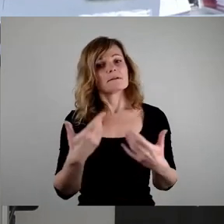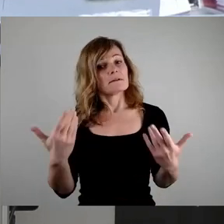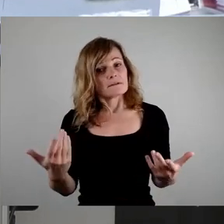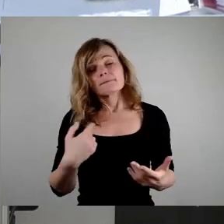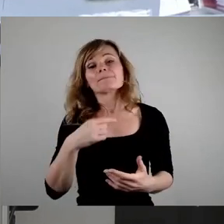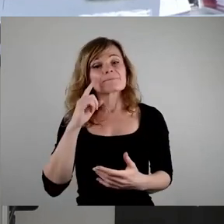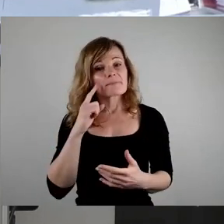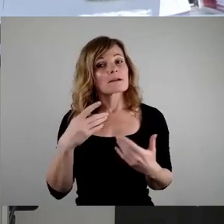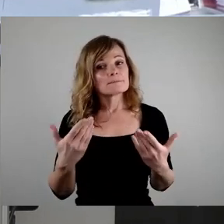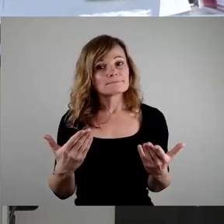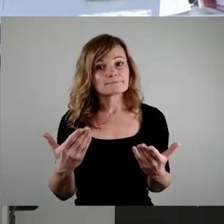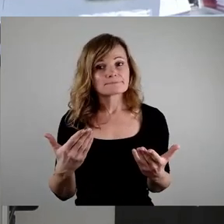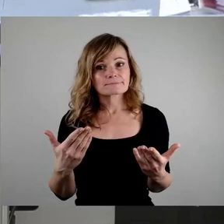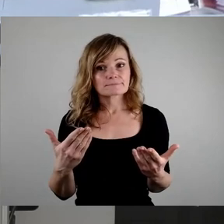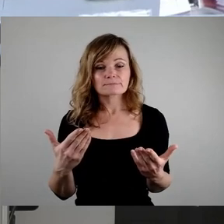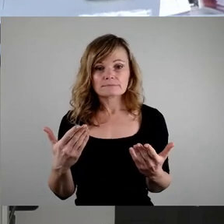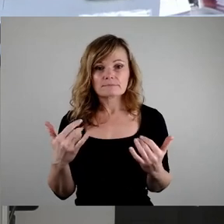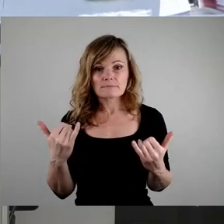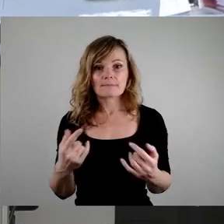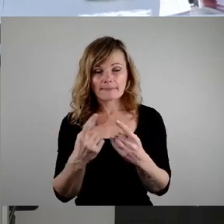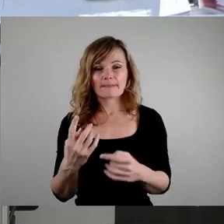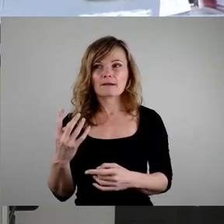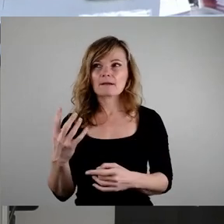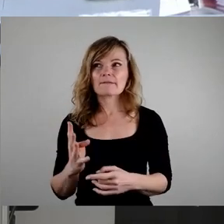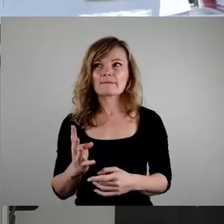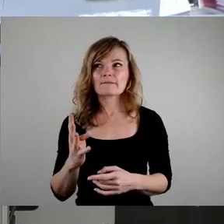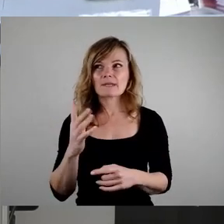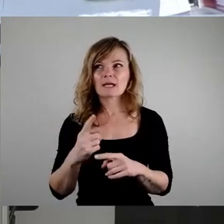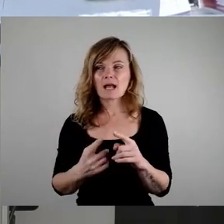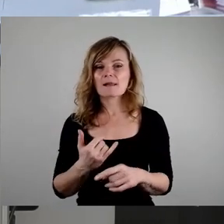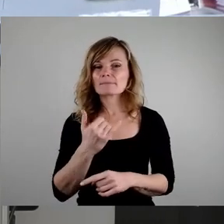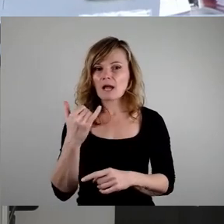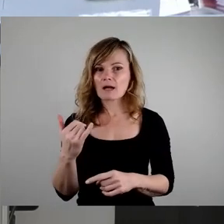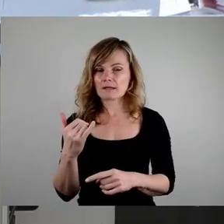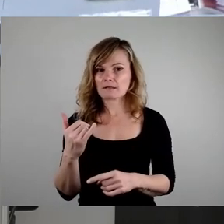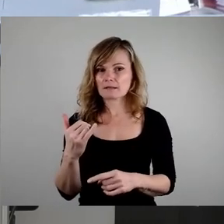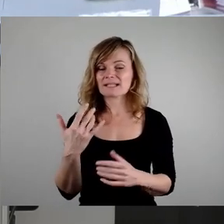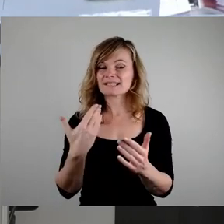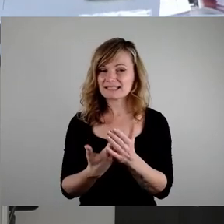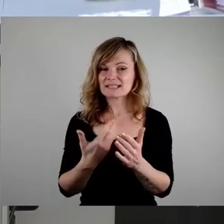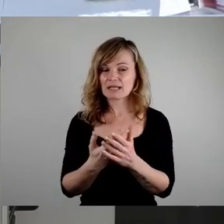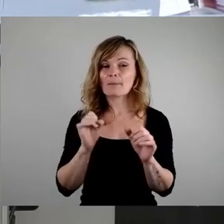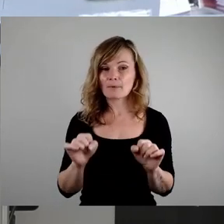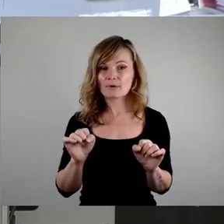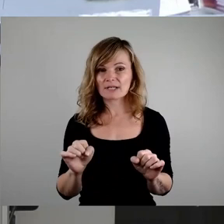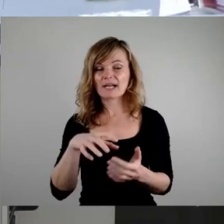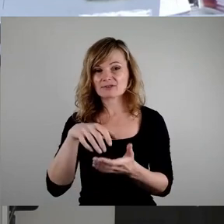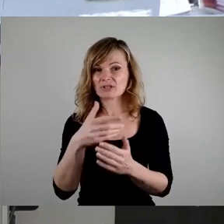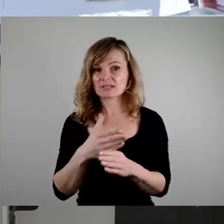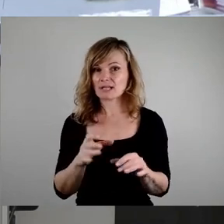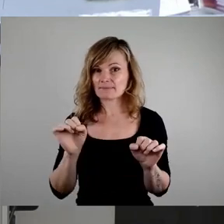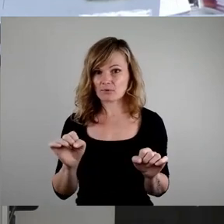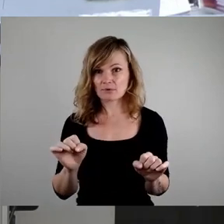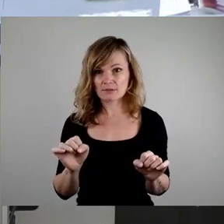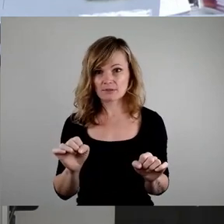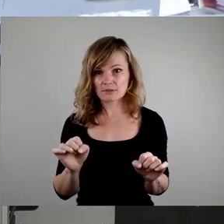dafür, dass Sie jetzt seit vier Jahren, viereinhalb Jahren, diese Möglichkeit in den Stadtteilen haben, gehen